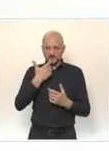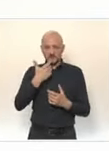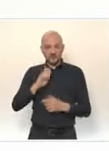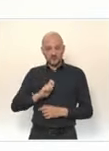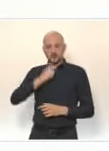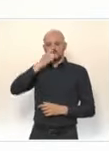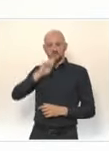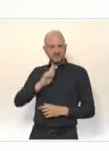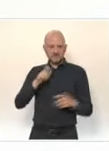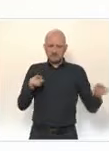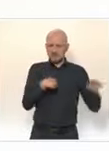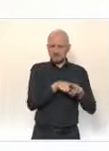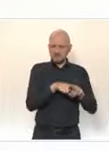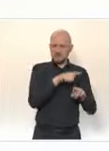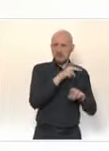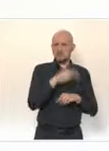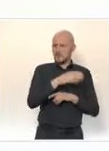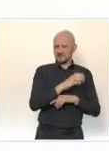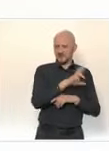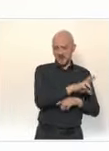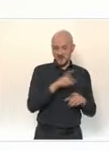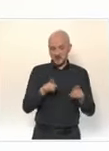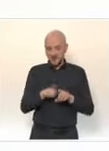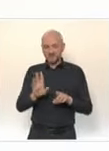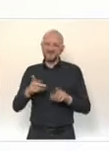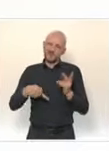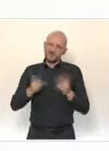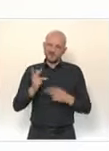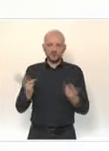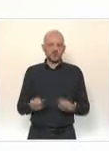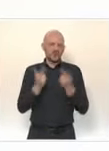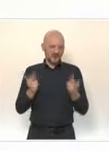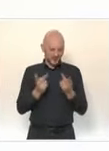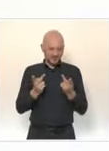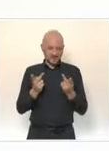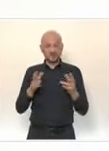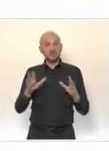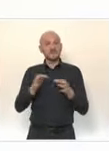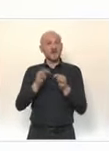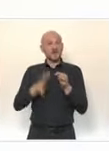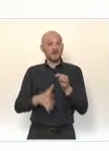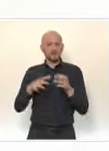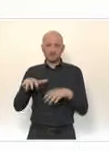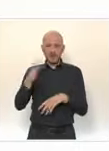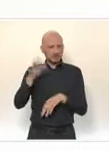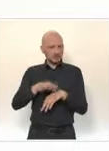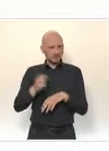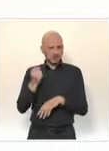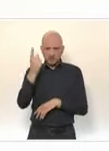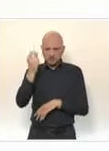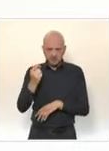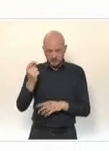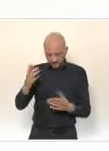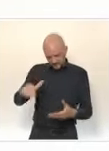les tests PCR, et dont le résultat est connu en 15 minutes. Nous avons passé des premières commandes massives, 64